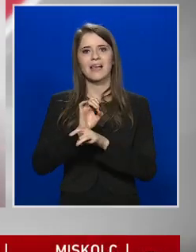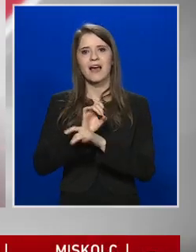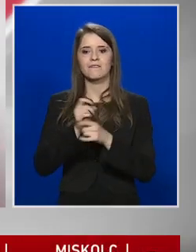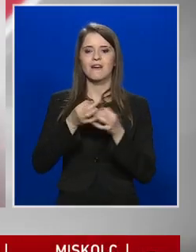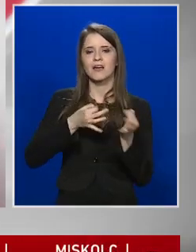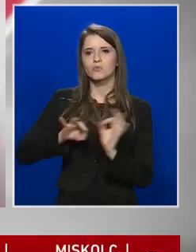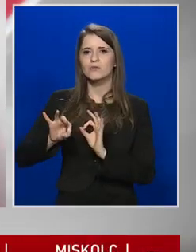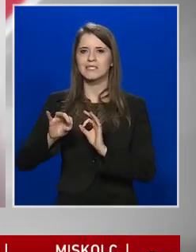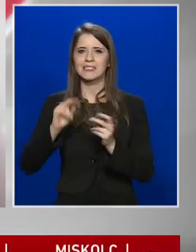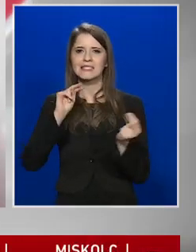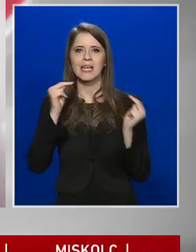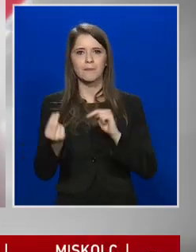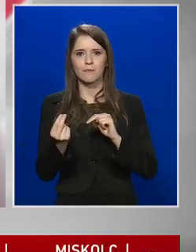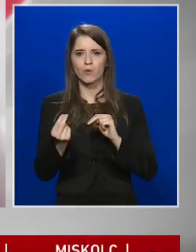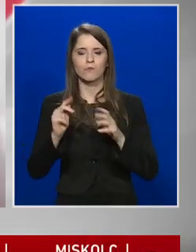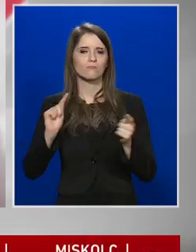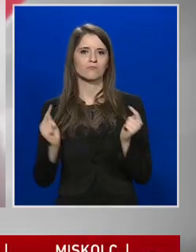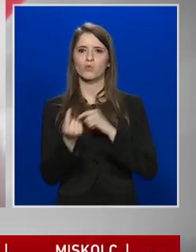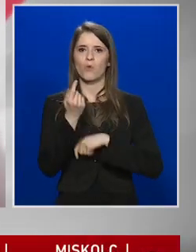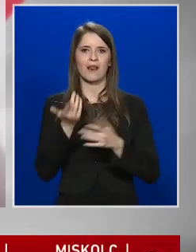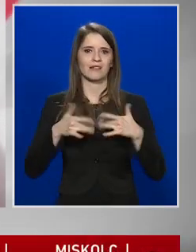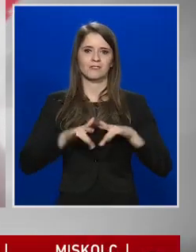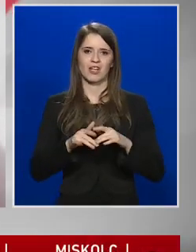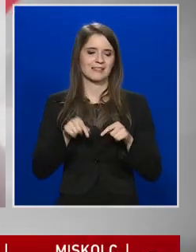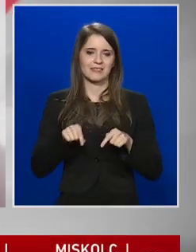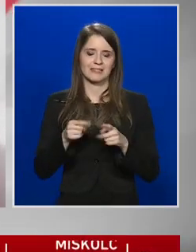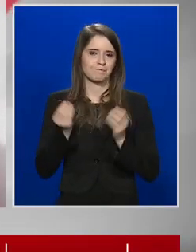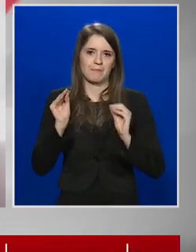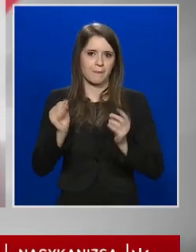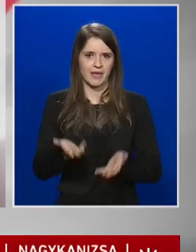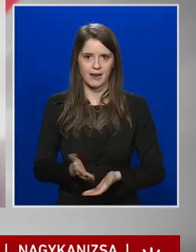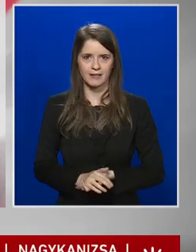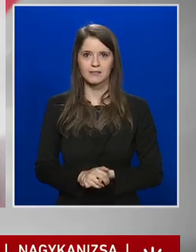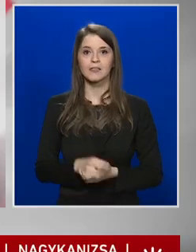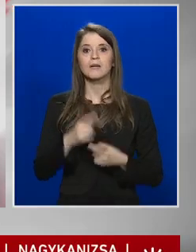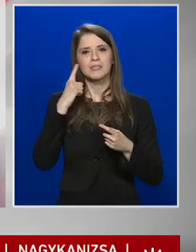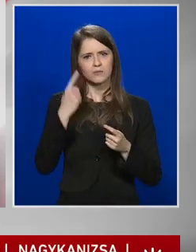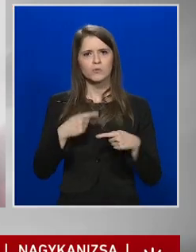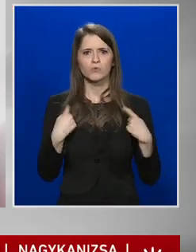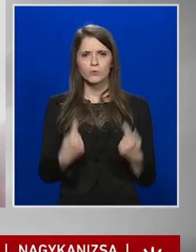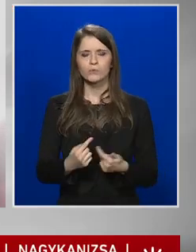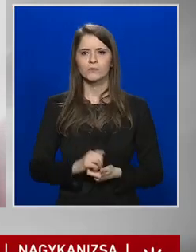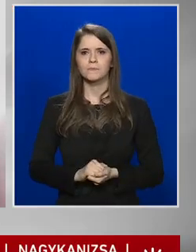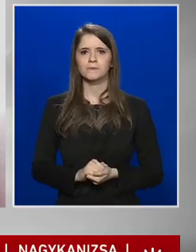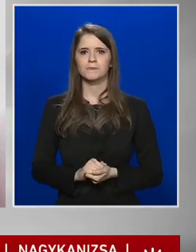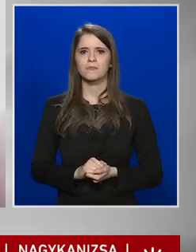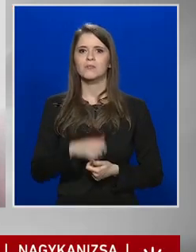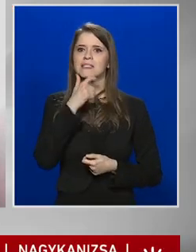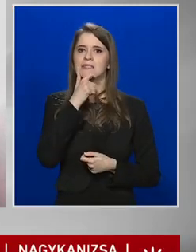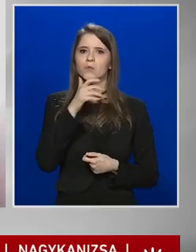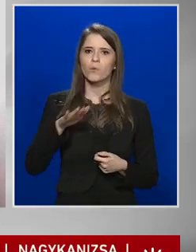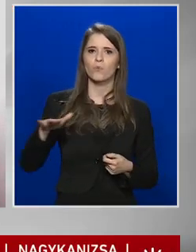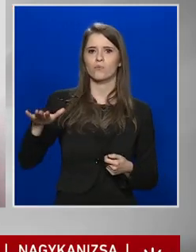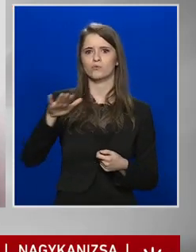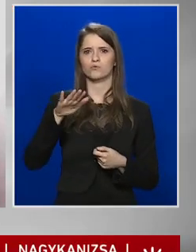szempontból különleges helyzetet, hiszen tudjuk jól, hogy az idős